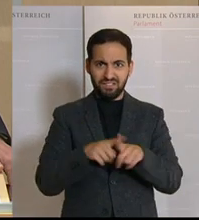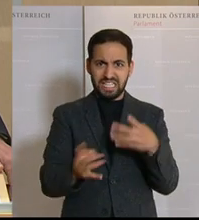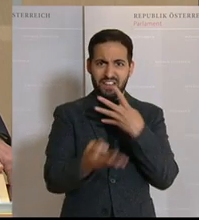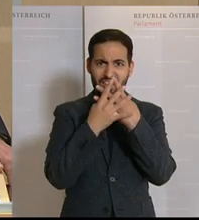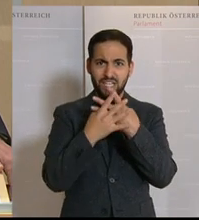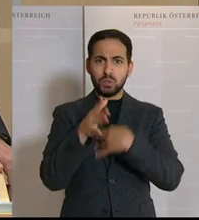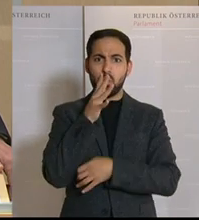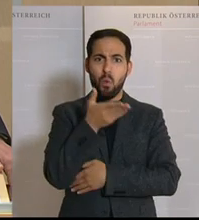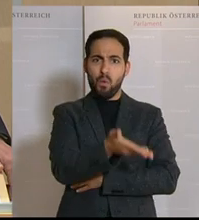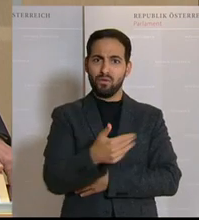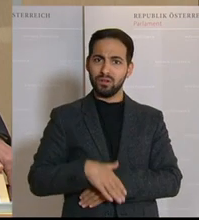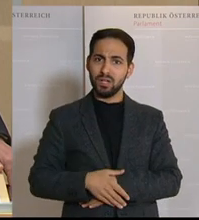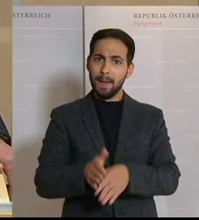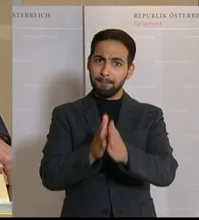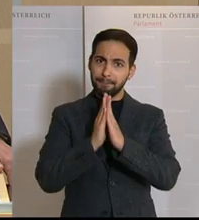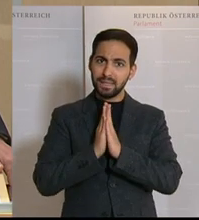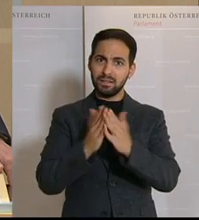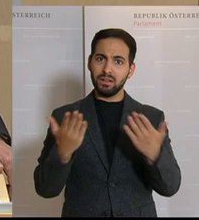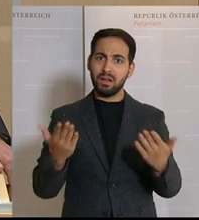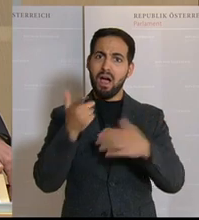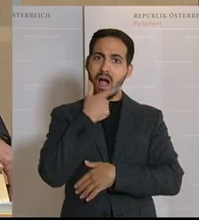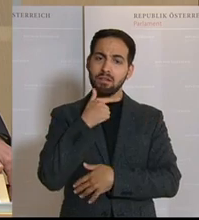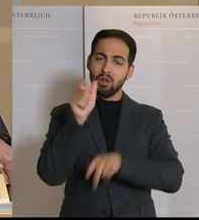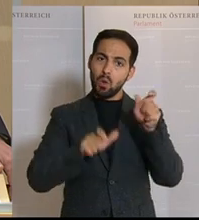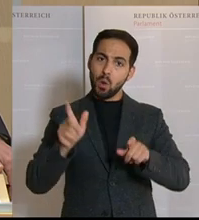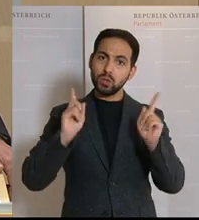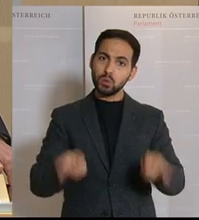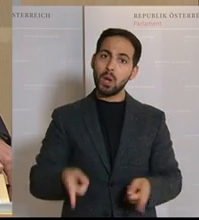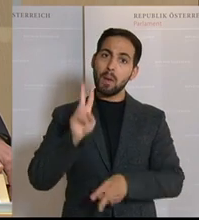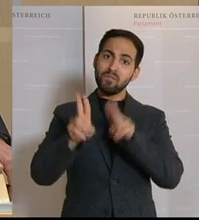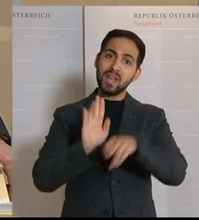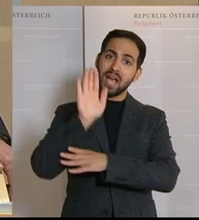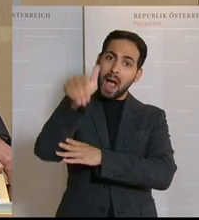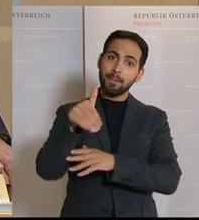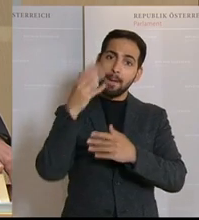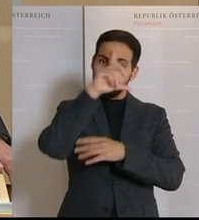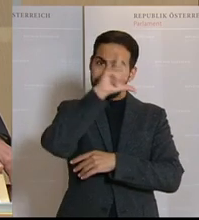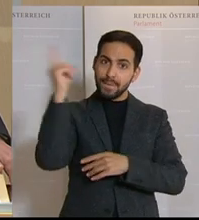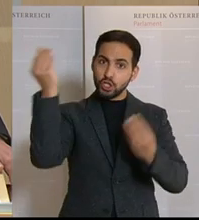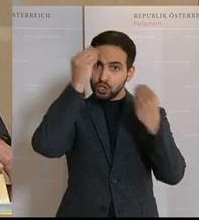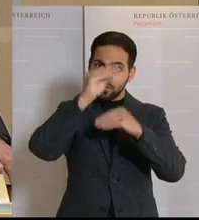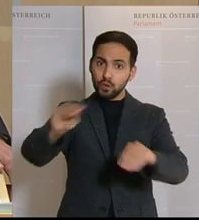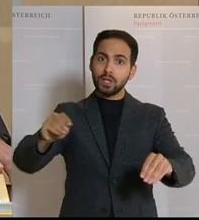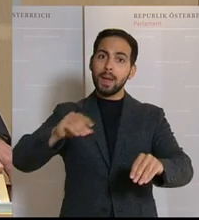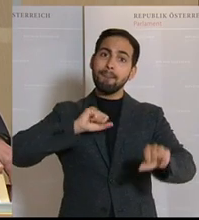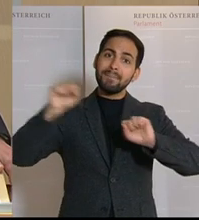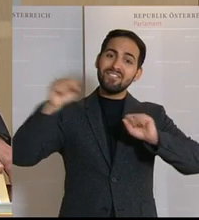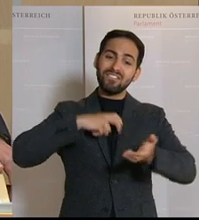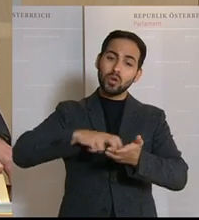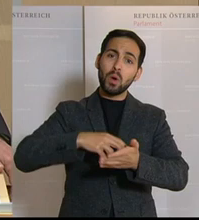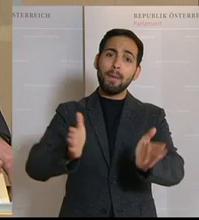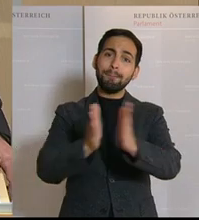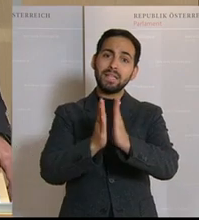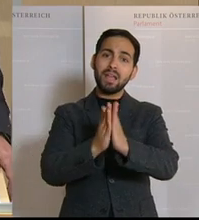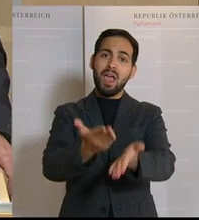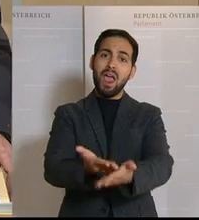Gefängnishof. Unsere Bitte an Sie lautet, dass man für die alten Leute im Pflegeheim eine menschenwürdige Bewegungsmöglichkeit im Freien schafft. Bitte helfen